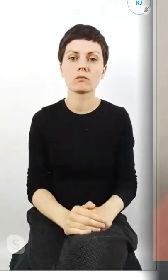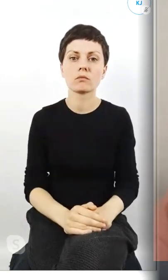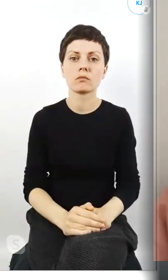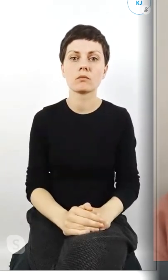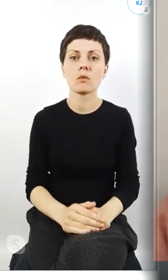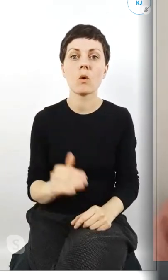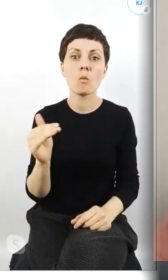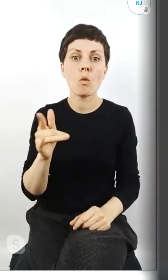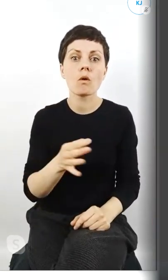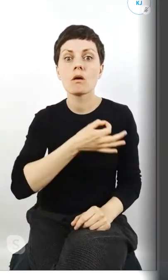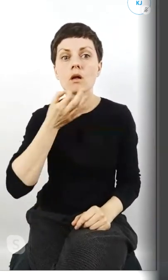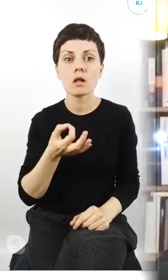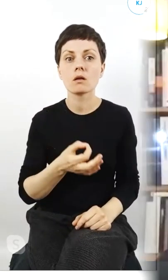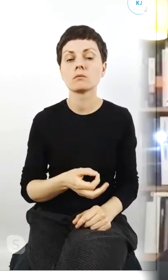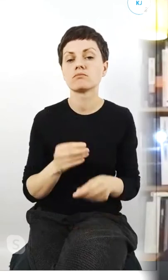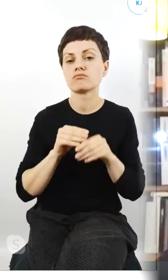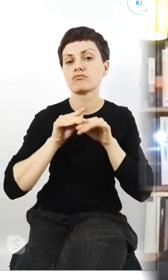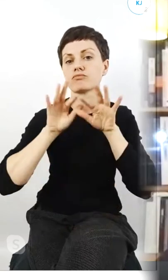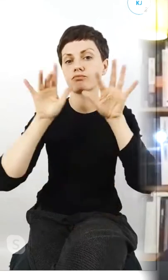rozgłośnione